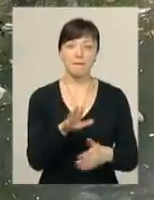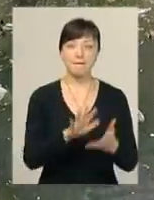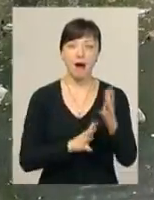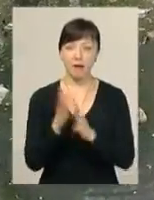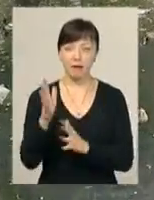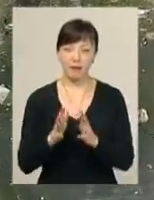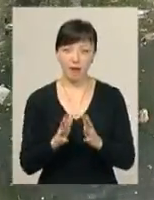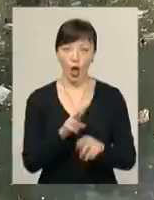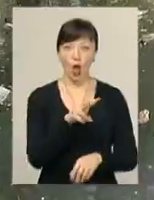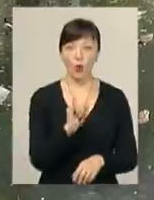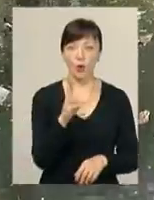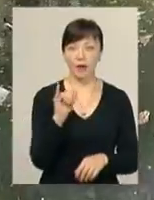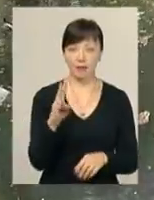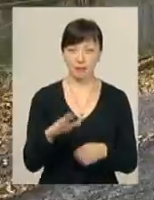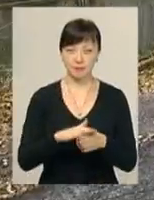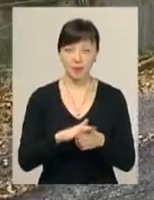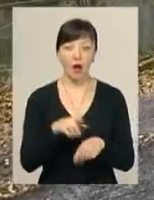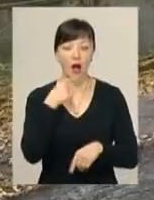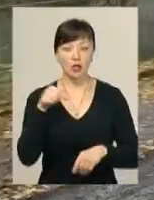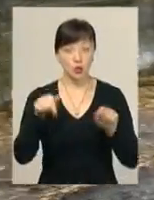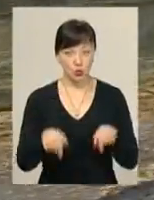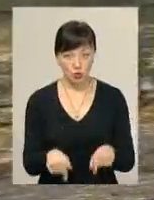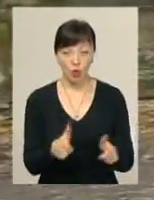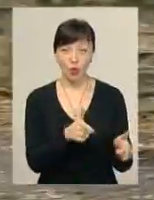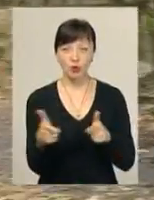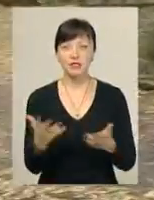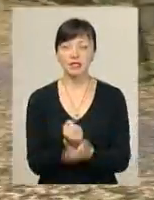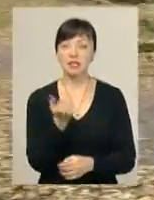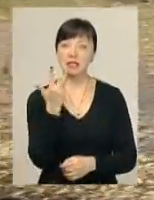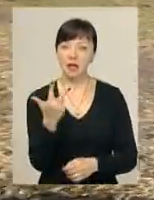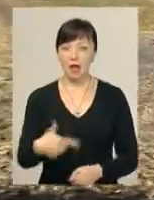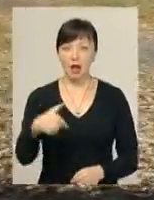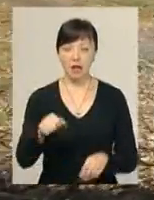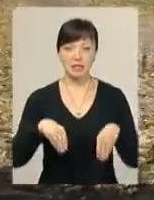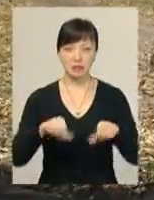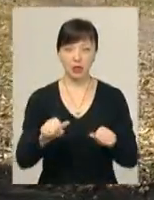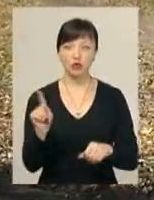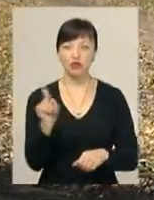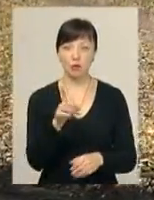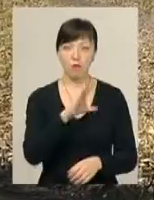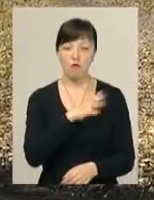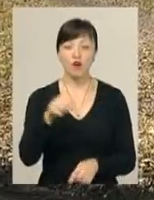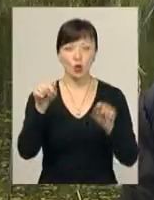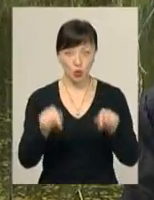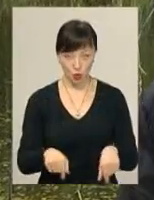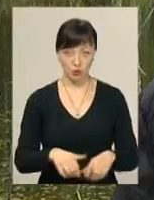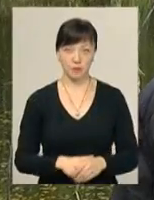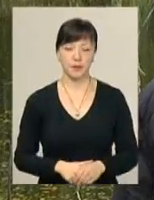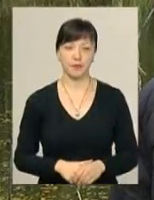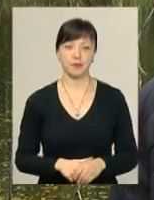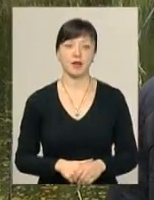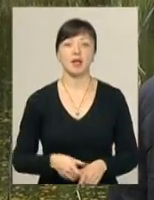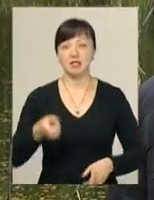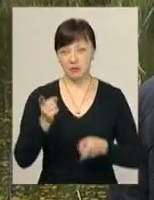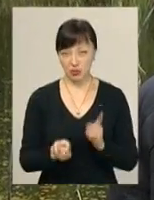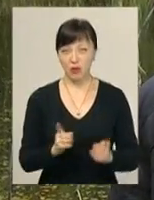сквери» Володимир Лукін. Каже, на території парку імені Чекмана готові знайти ще три гектари землі, щоб зоопарк був саме тут. Звичайно, що